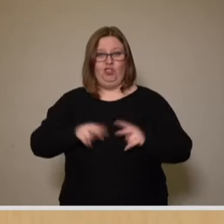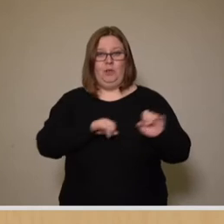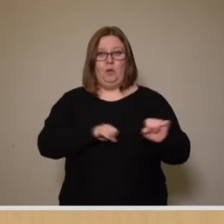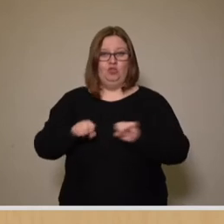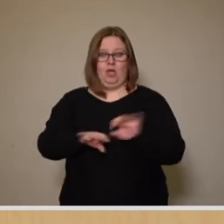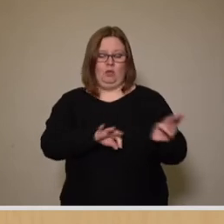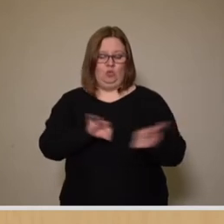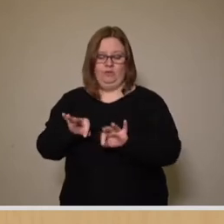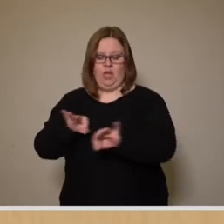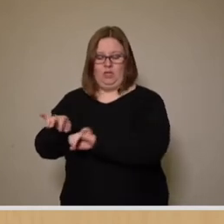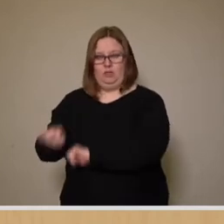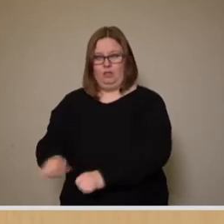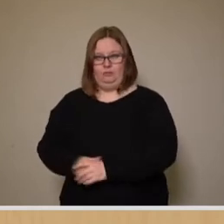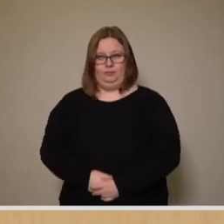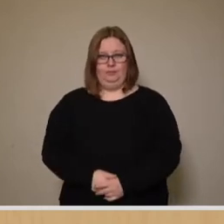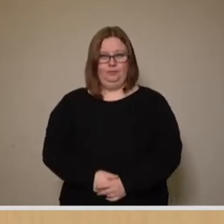zu wählen.